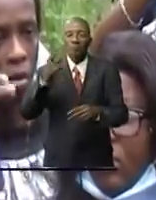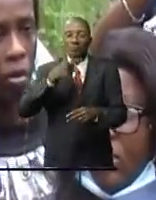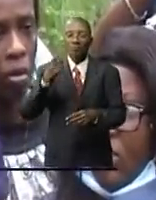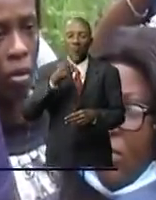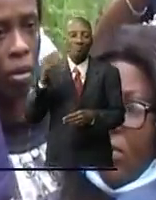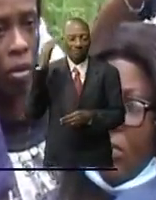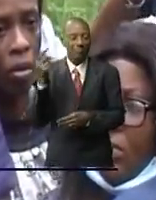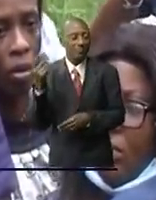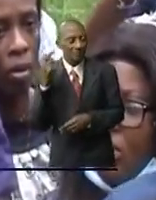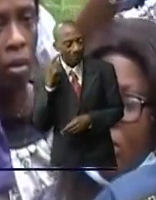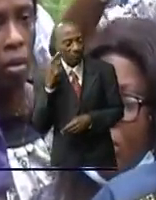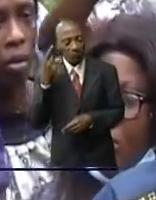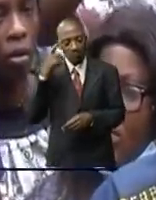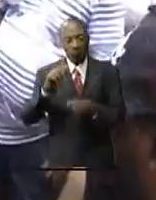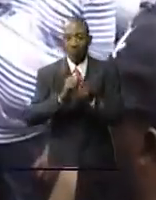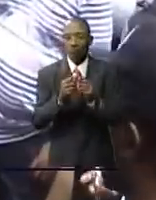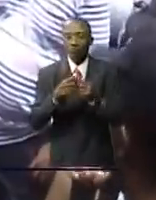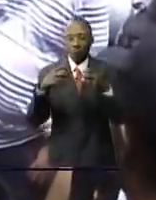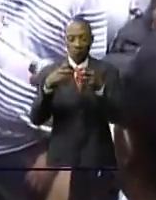le manque d'eau et de courant électrique.